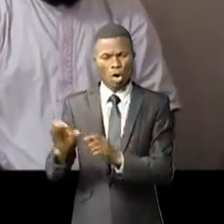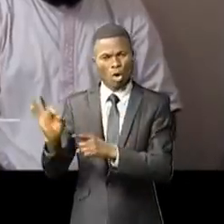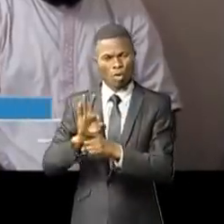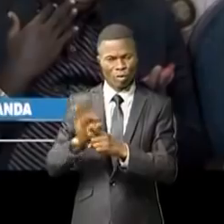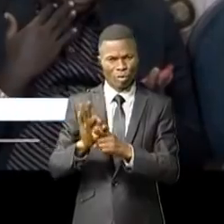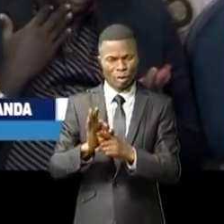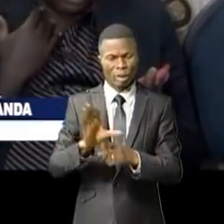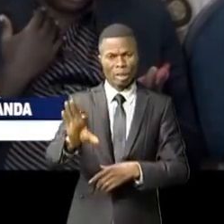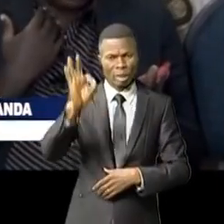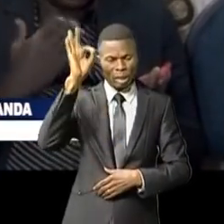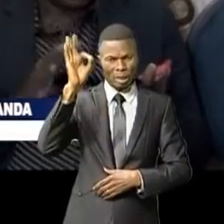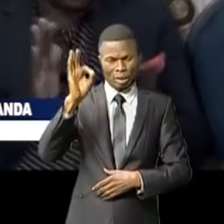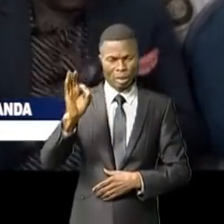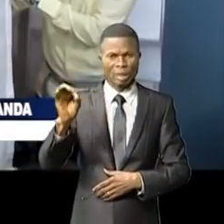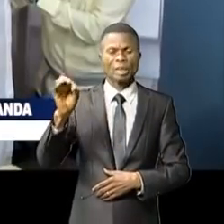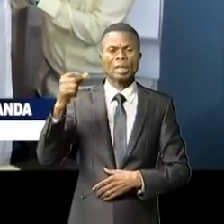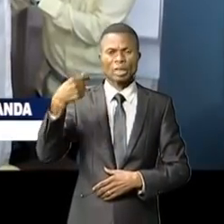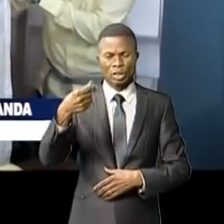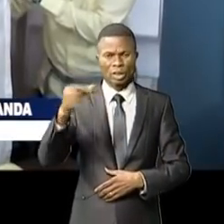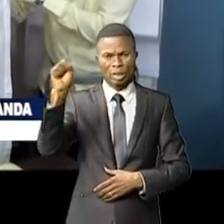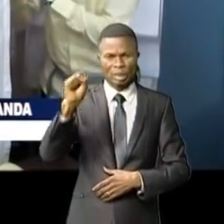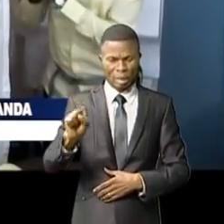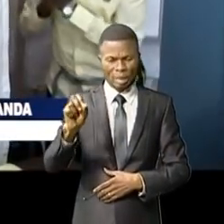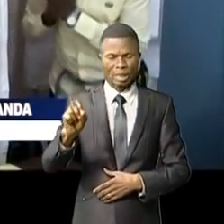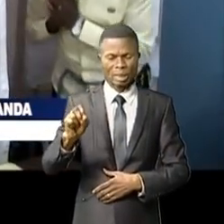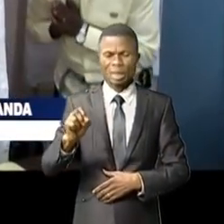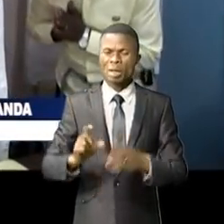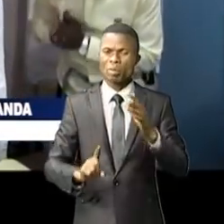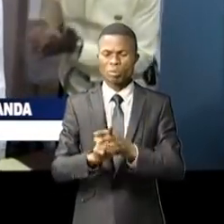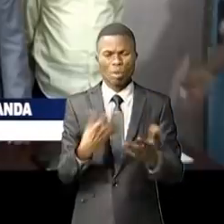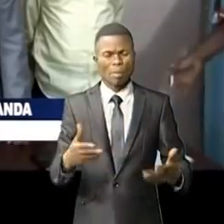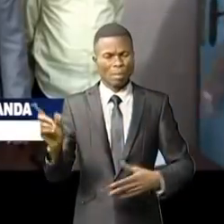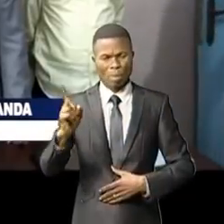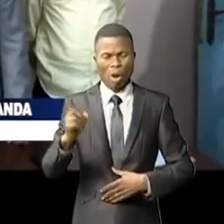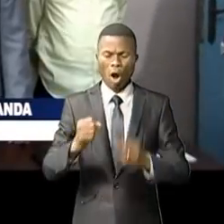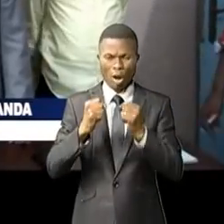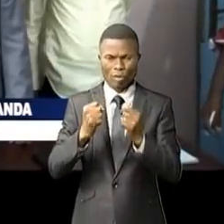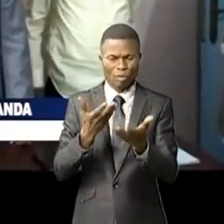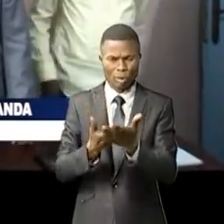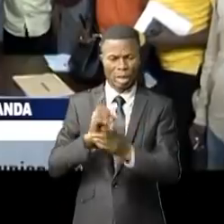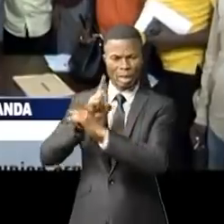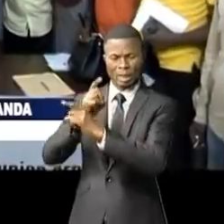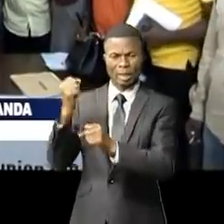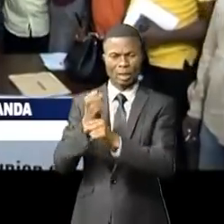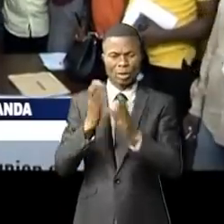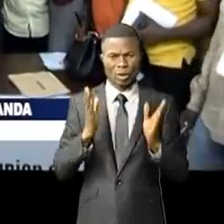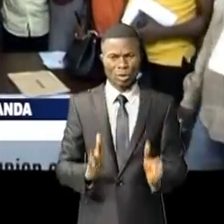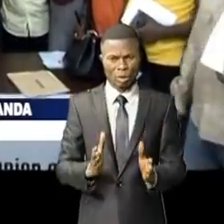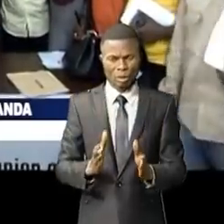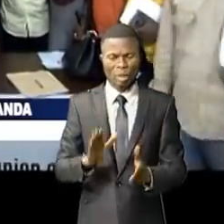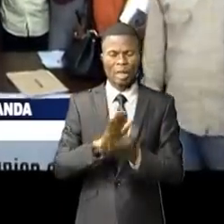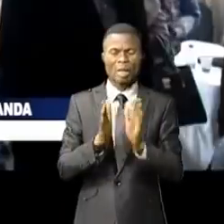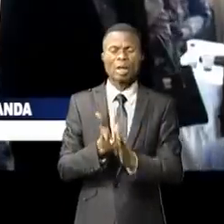note que le choix de l'AGS n'est pas un hasard. C'est plutôt dû à son efficacité dans la défense de travailleurs, de sa